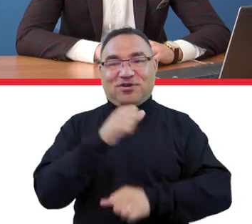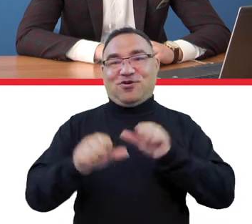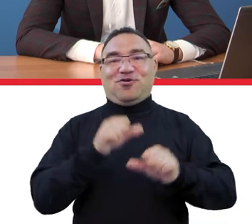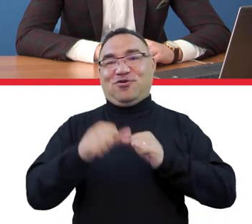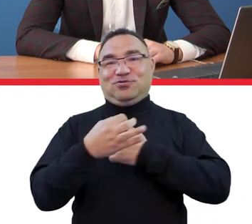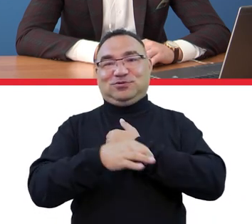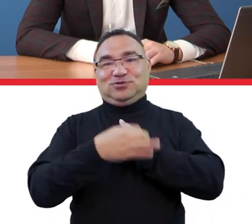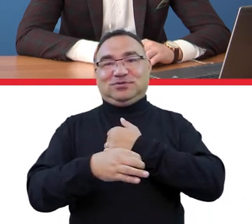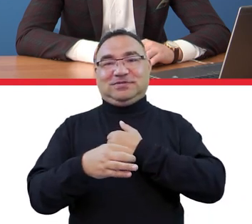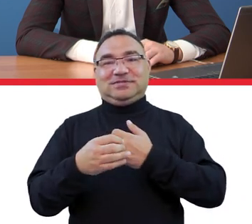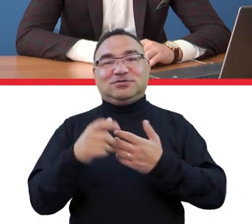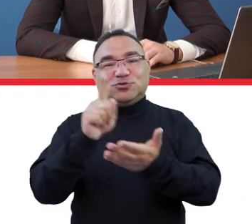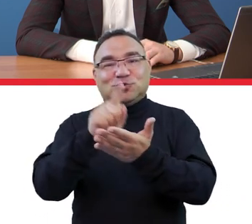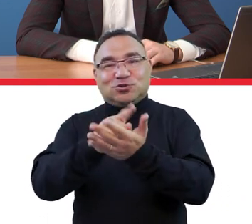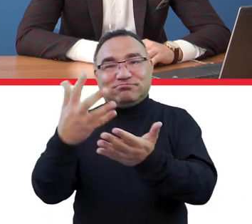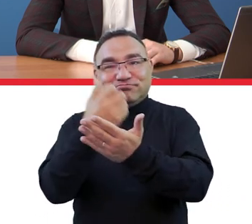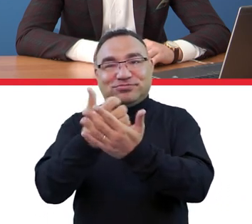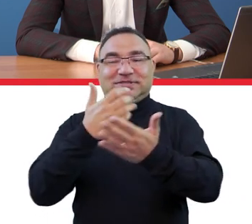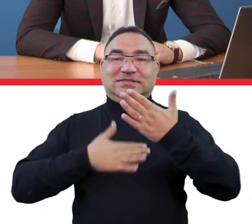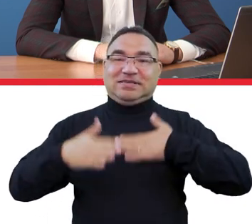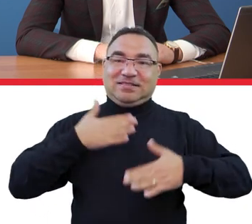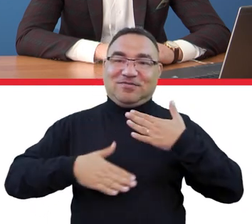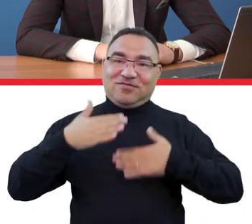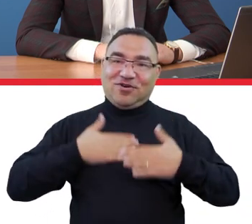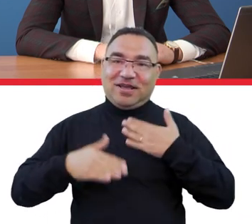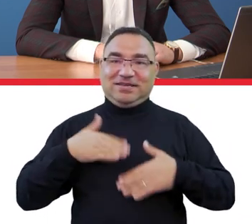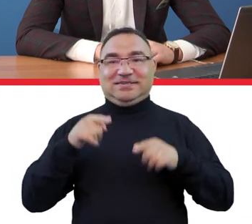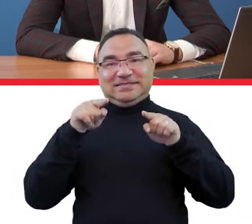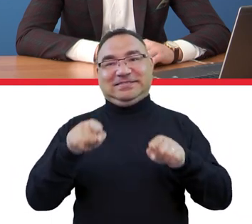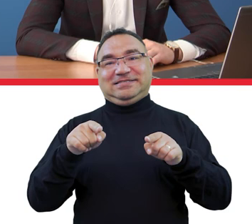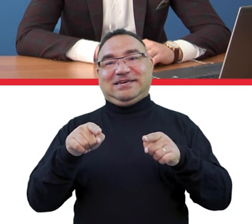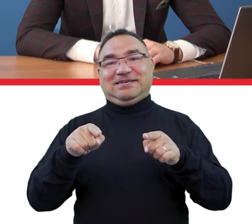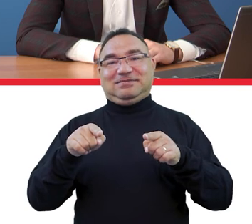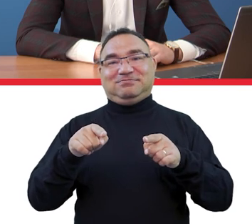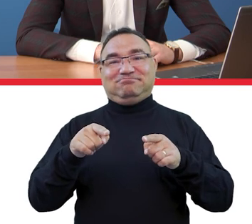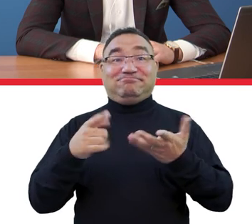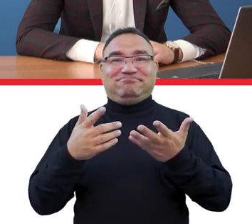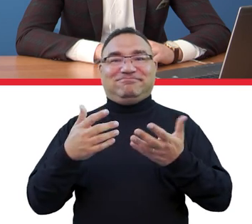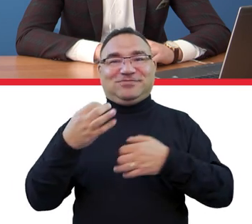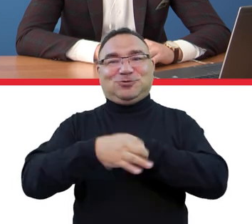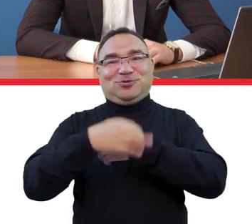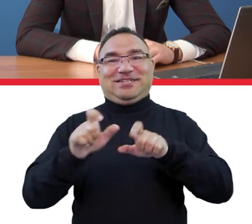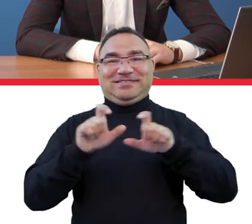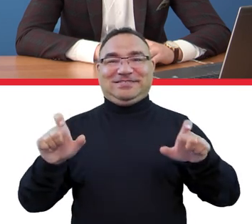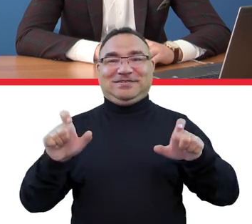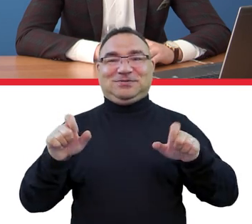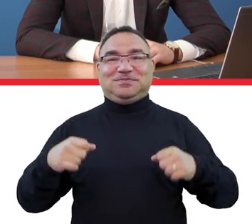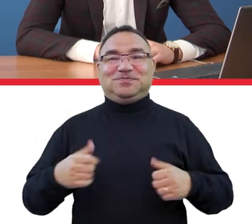akademickiego samych sukcesów i satysfakcji z tej przygody studenckiej